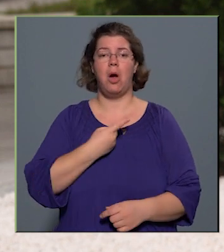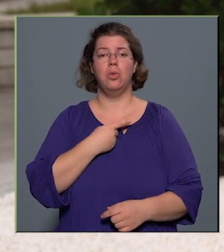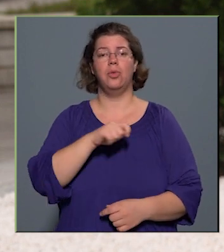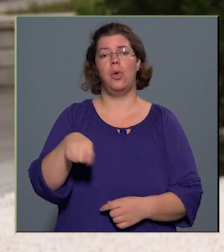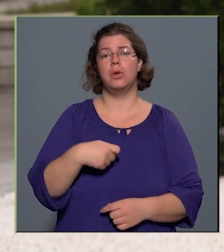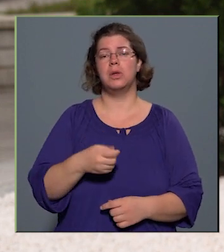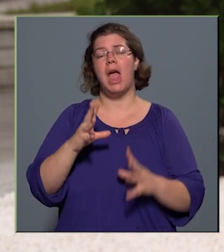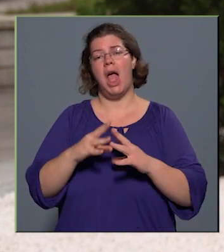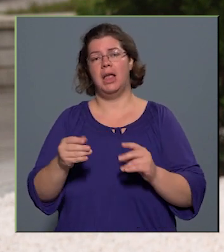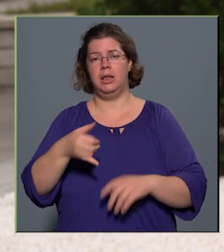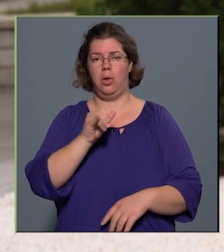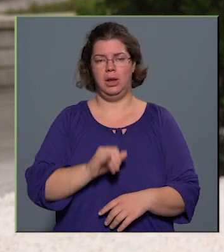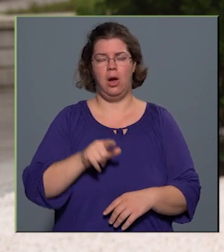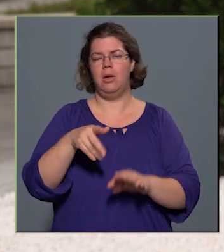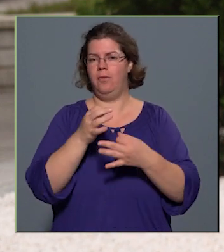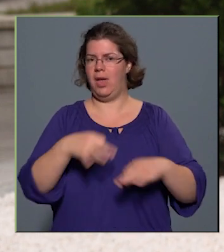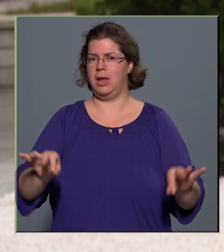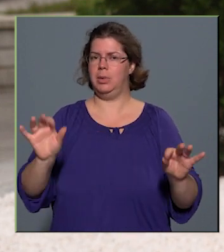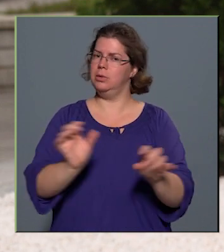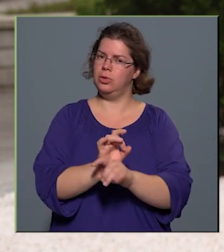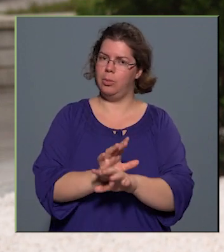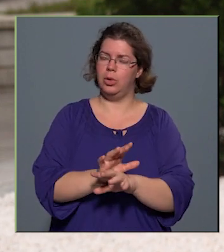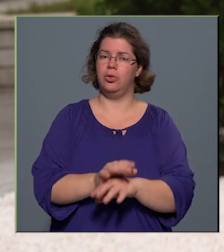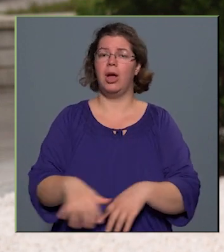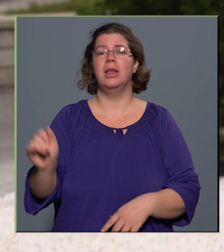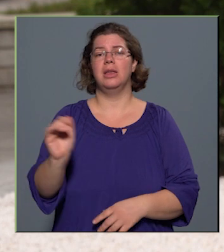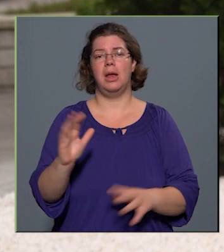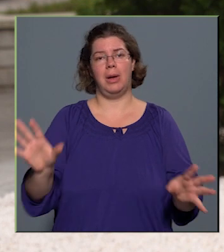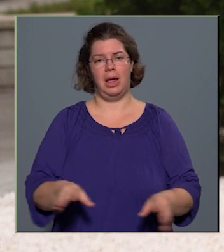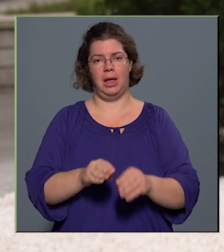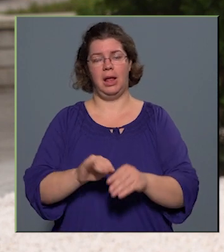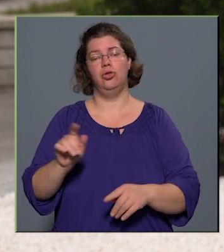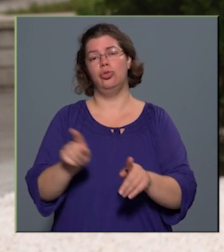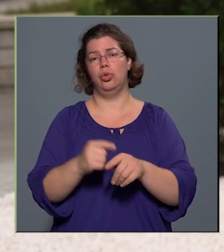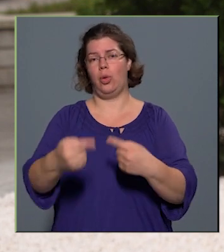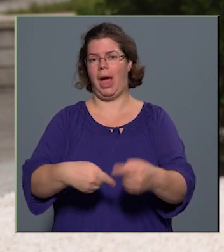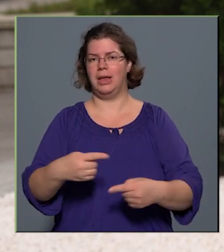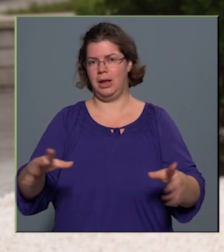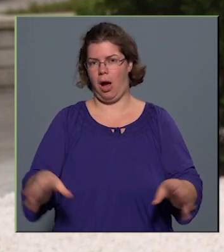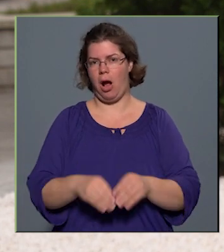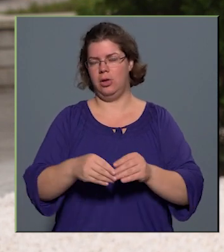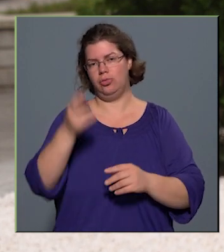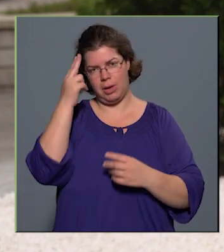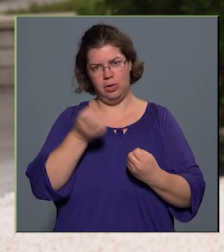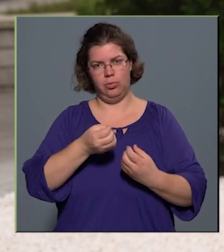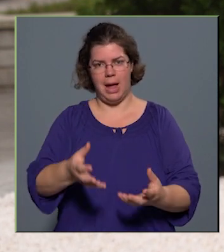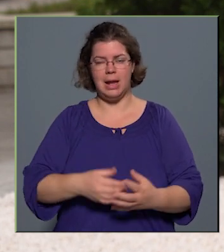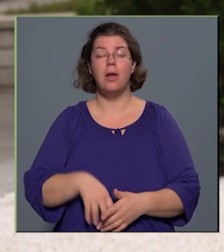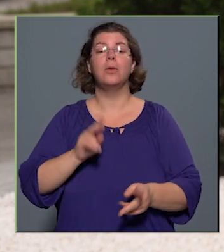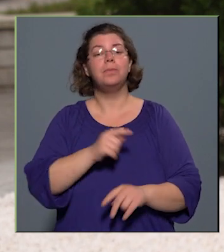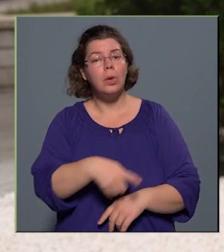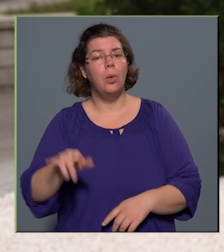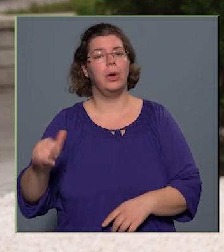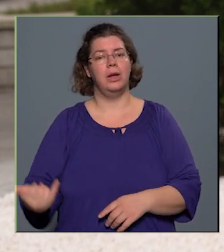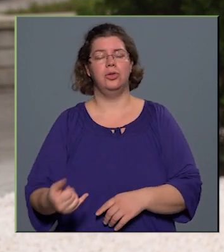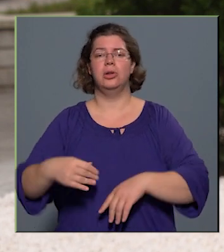italt, a felszabadultság boldogságát gyermekeinkkel és unokáinkkal is megismertetjük. Hogy ők